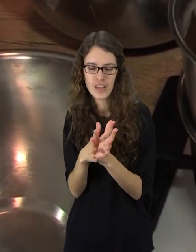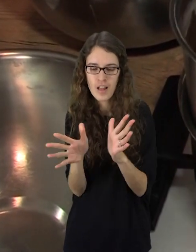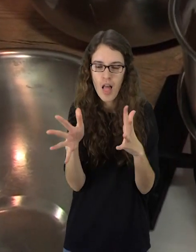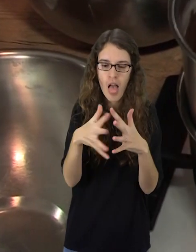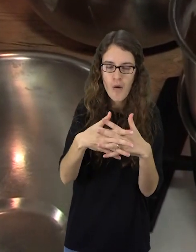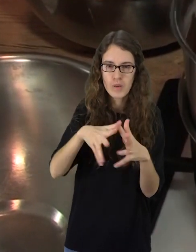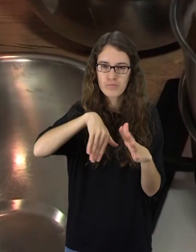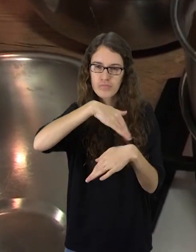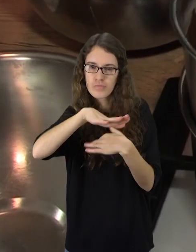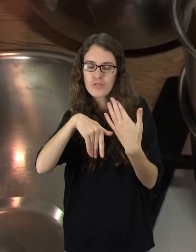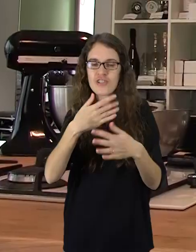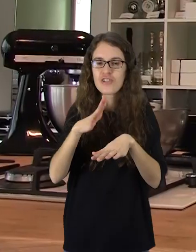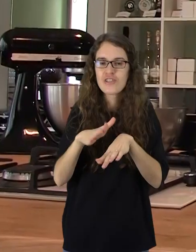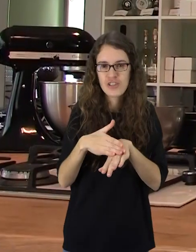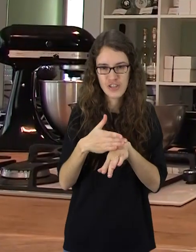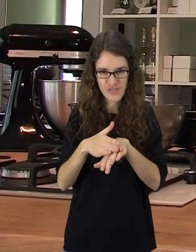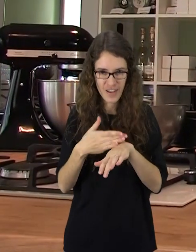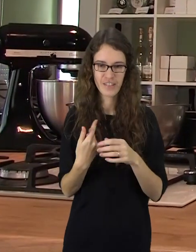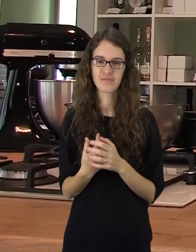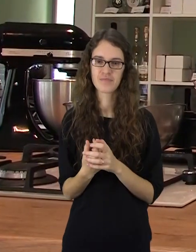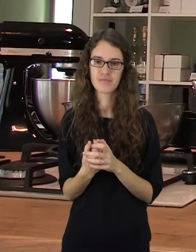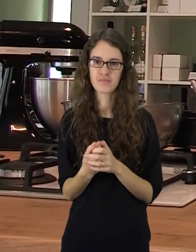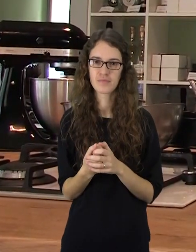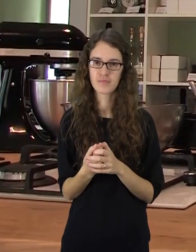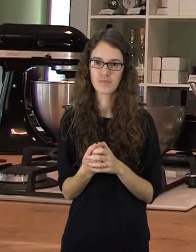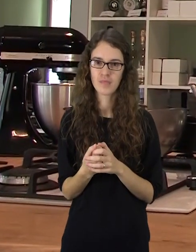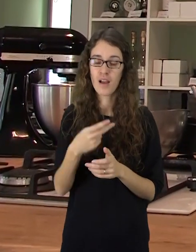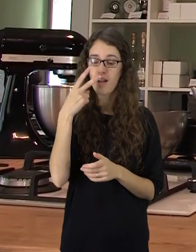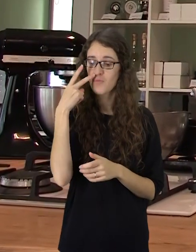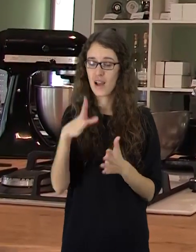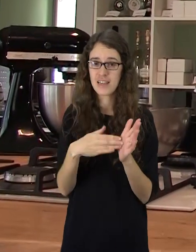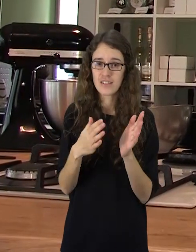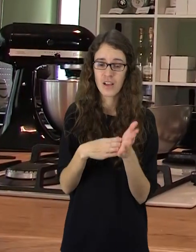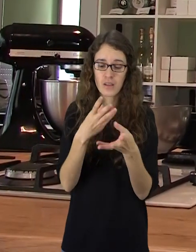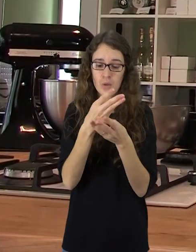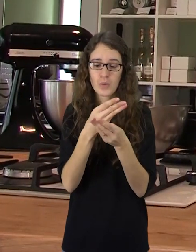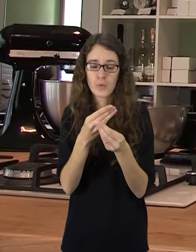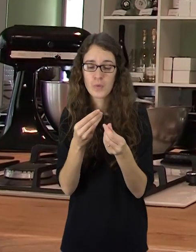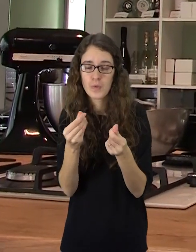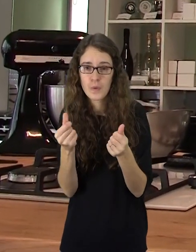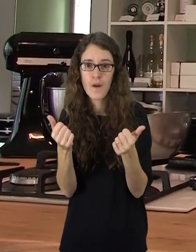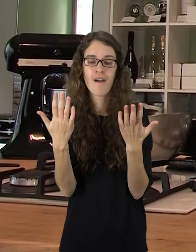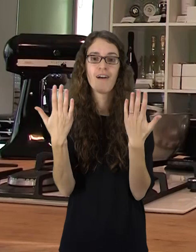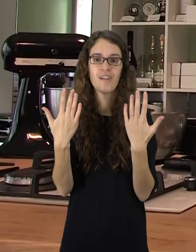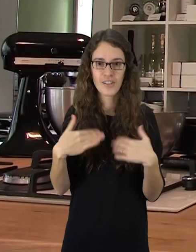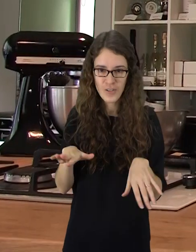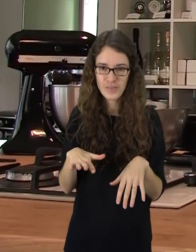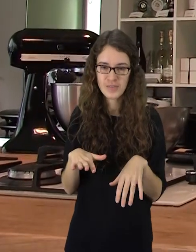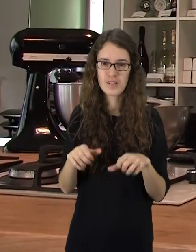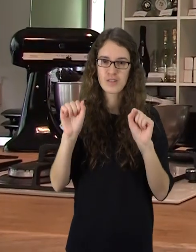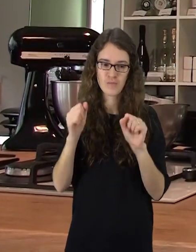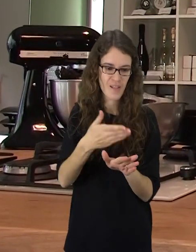žvelni. Tada, kai visiškai tą sviestą bus ištirpęs, jį